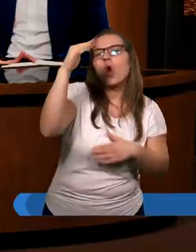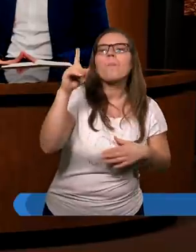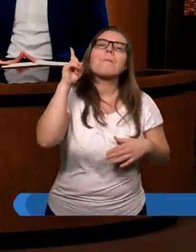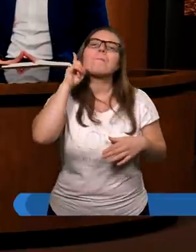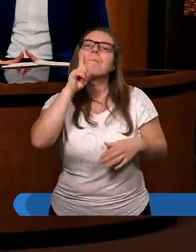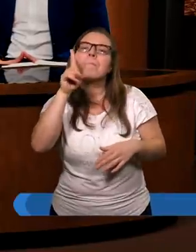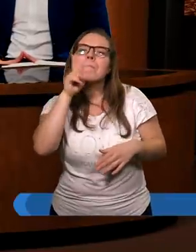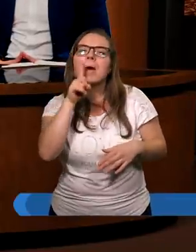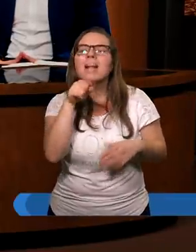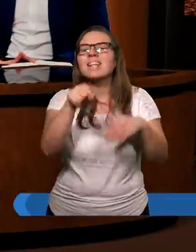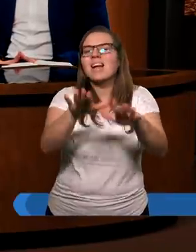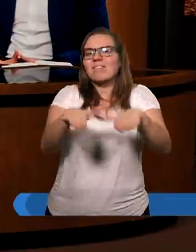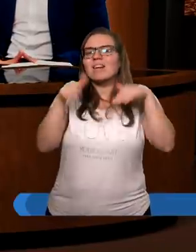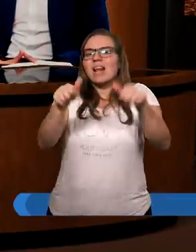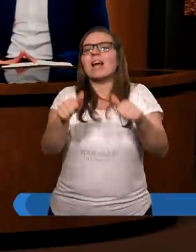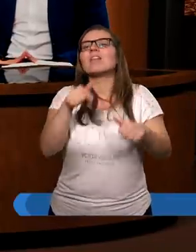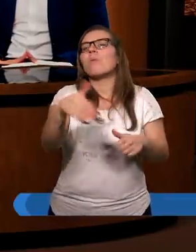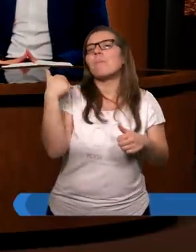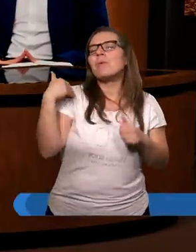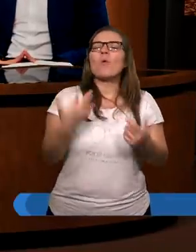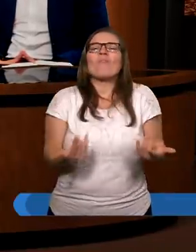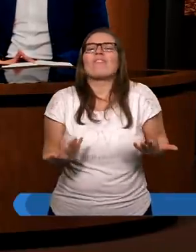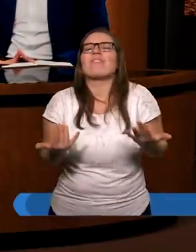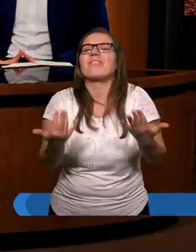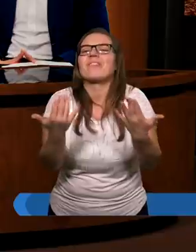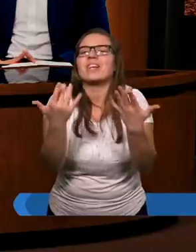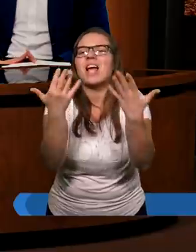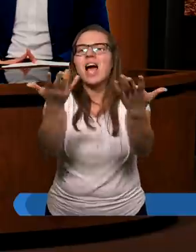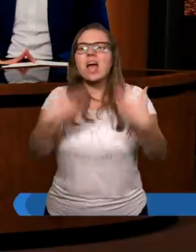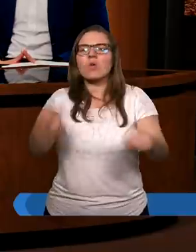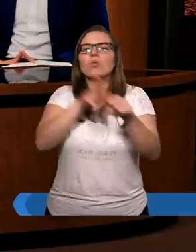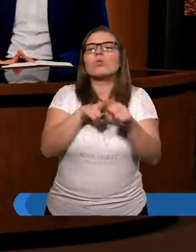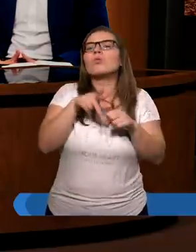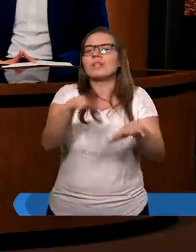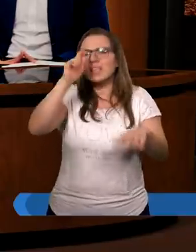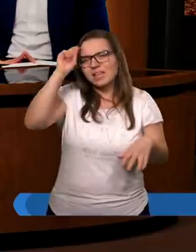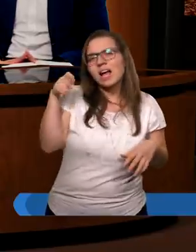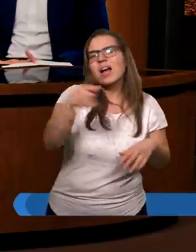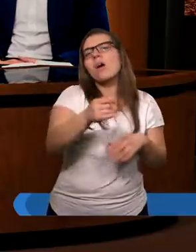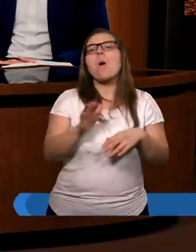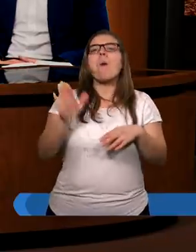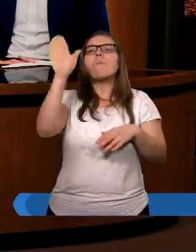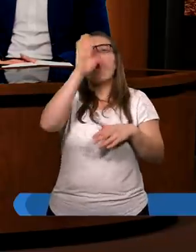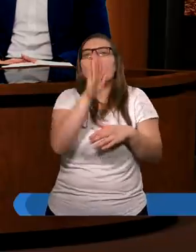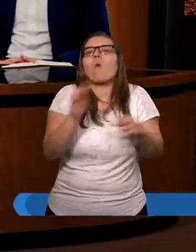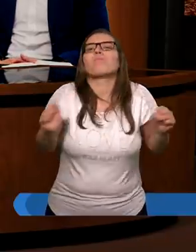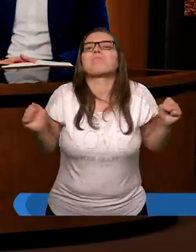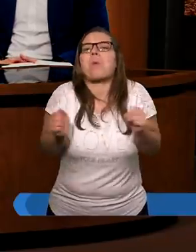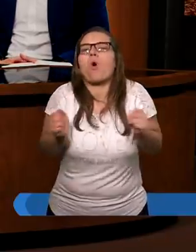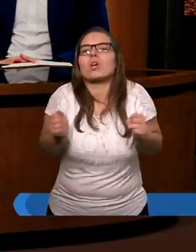mężczyzn. Chyba z tego względu było tak wielu tych, których nazywano bogobojnymi.